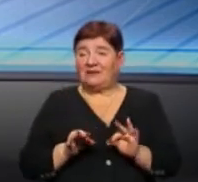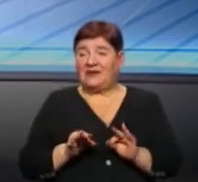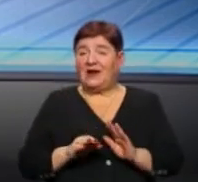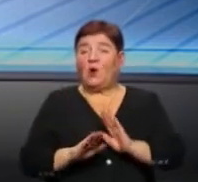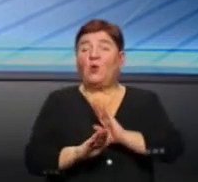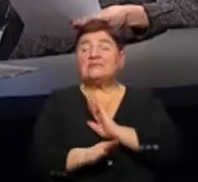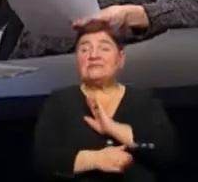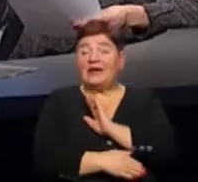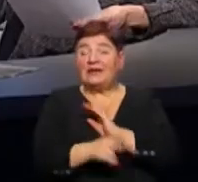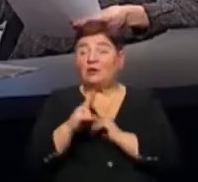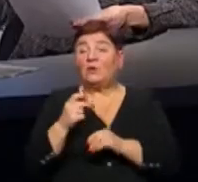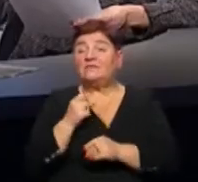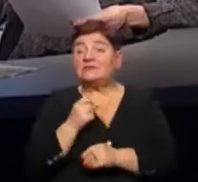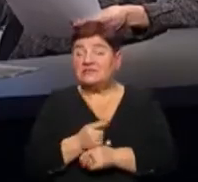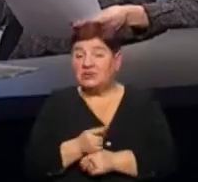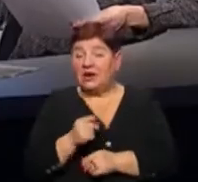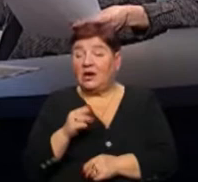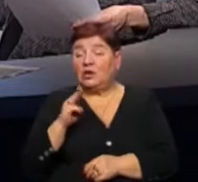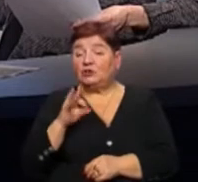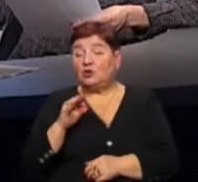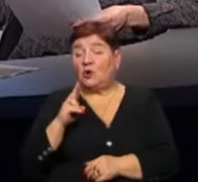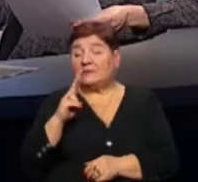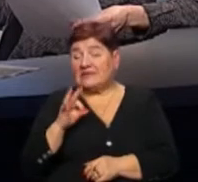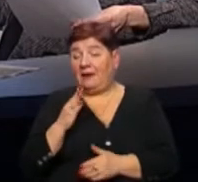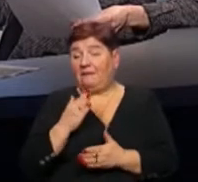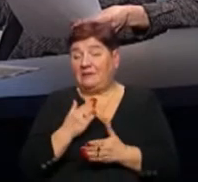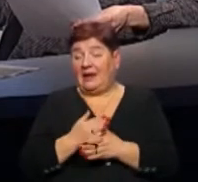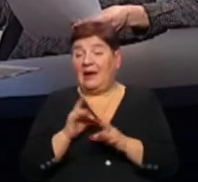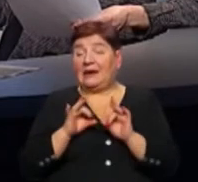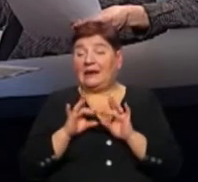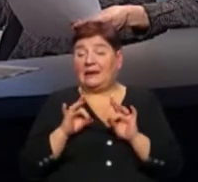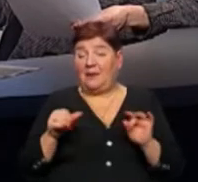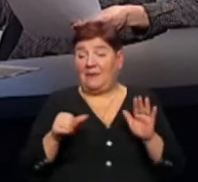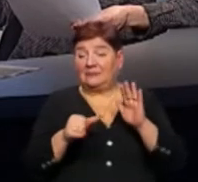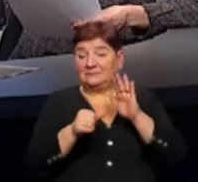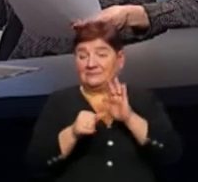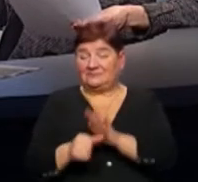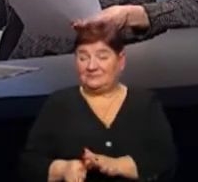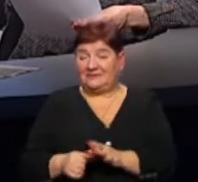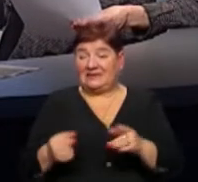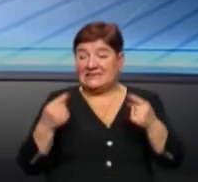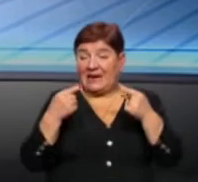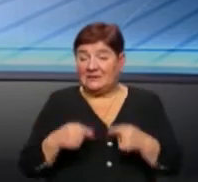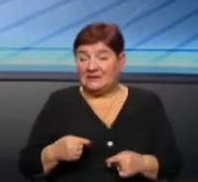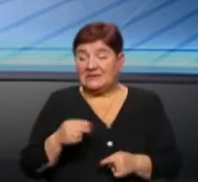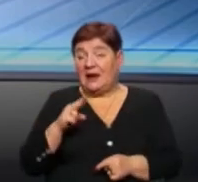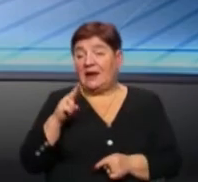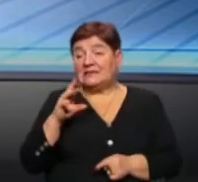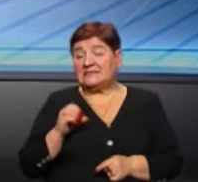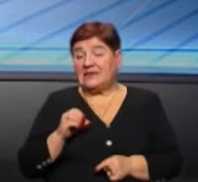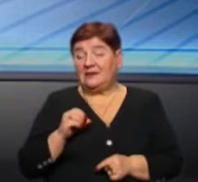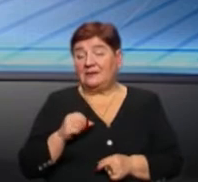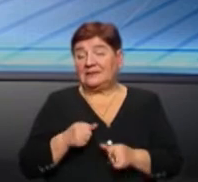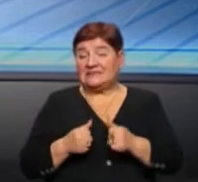останню інстанцію, хто визначає, що це є дискримінаційна реклама? Ну, на даний момент це саме